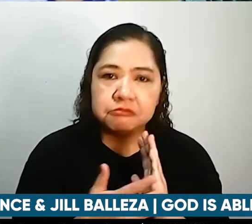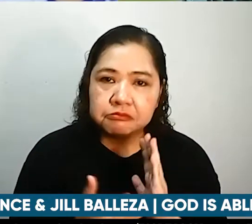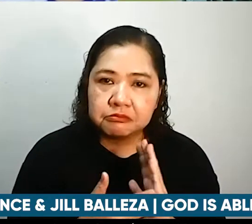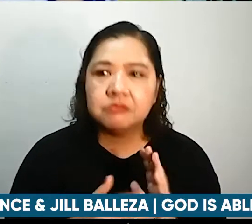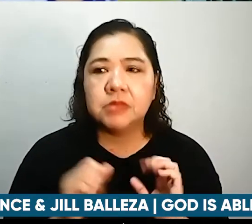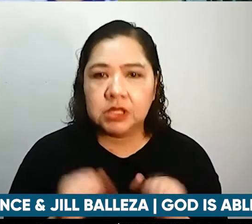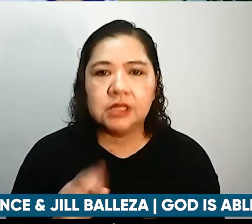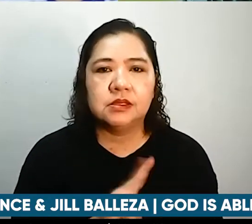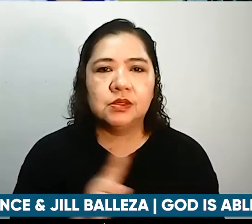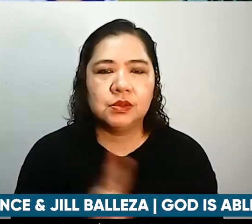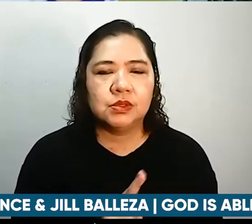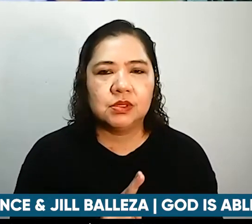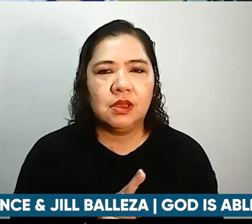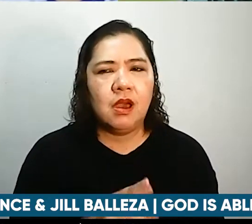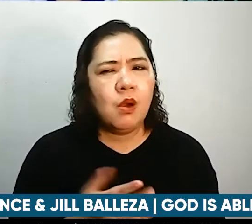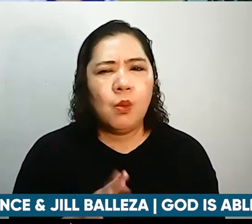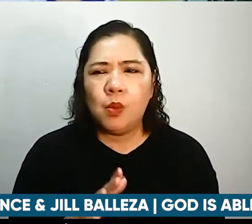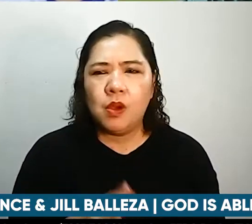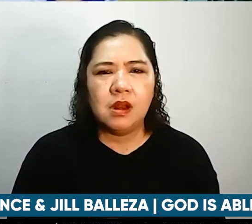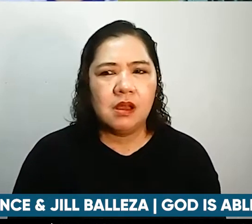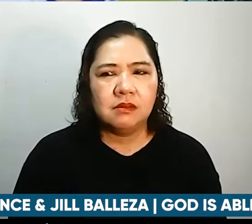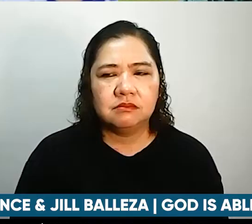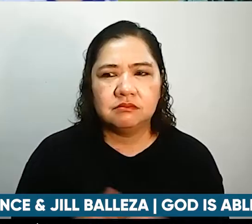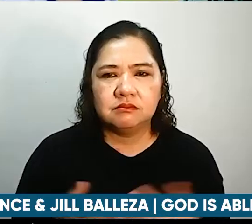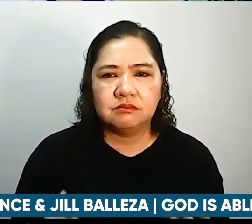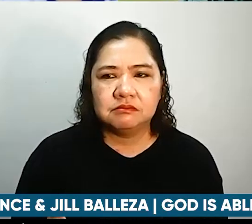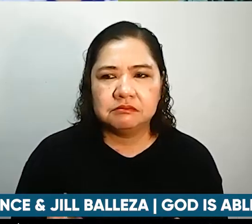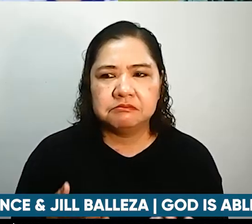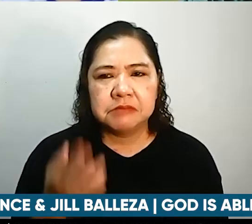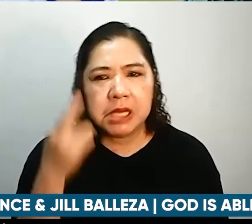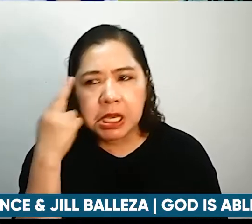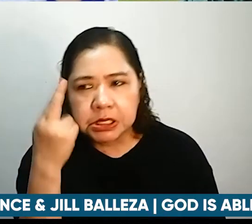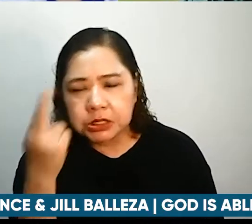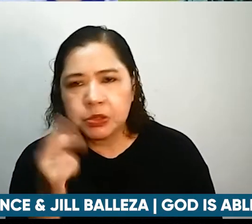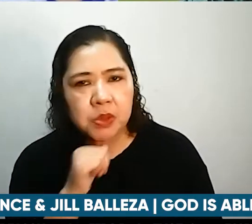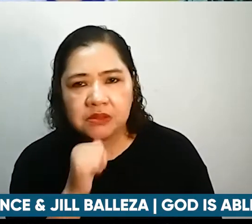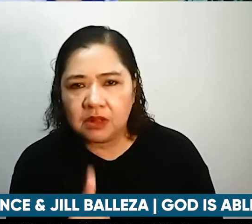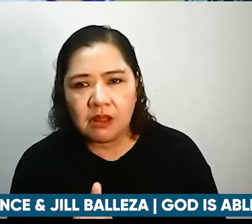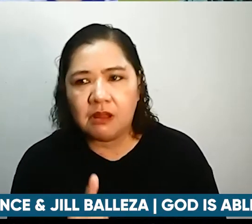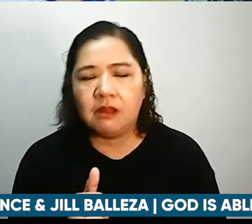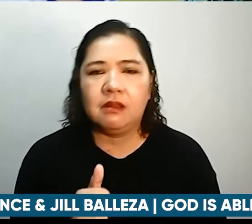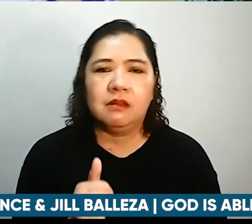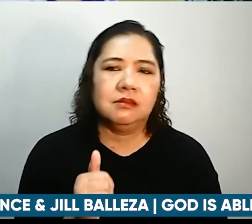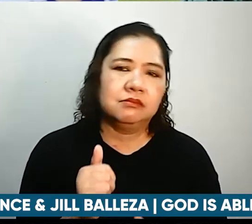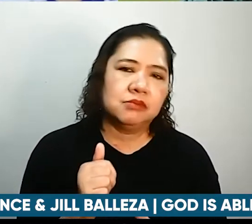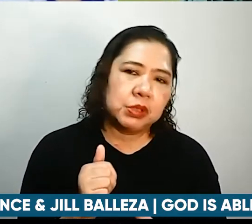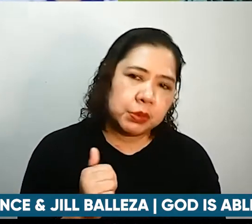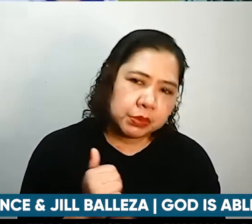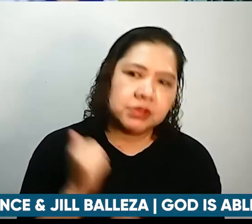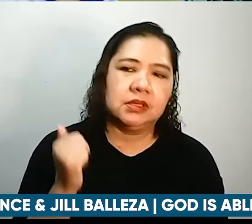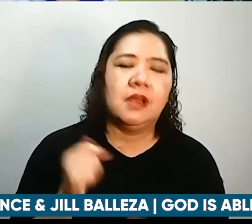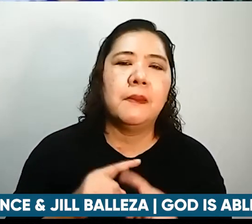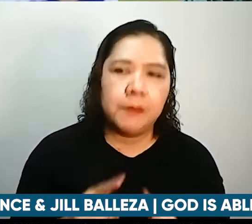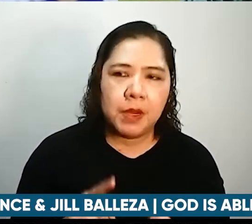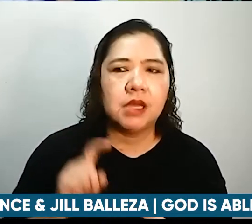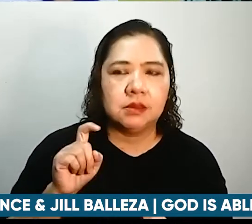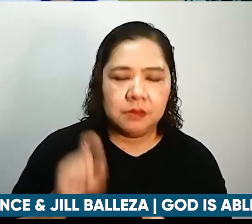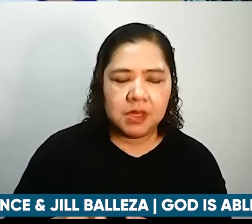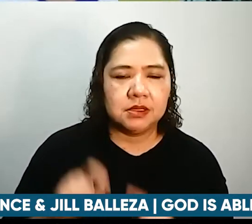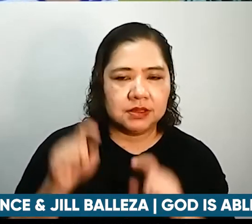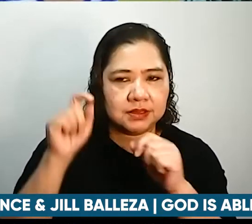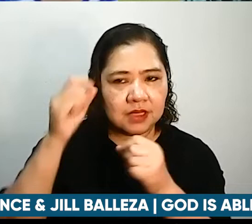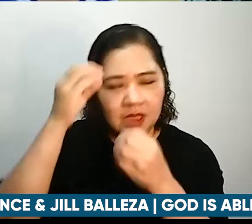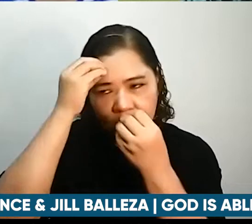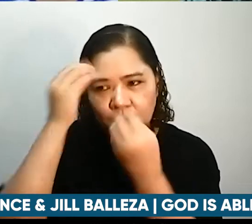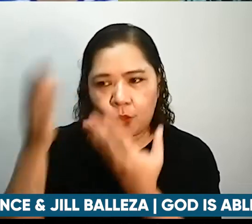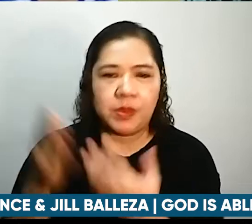talagang sunod tayo move forward tayo for His glory and to please our Lord I add ko